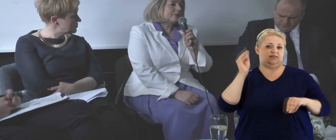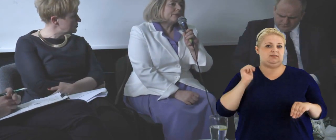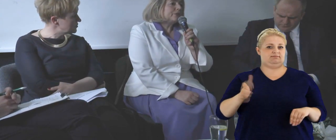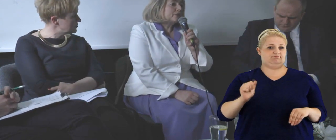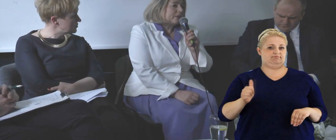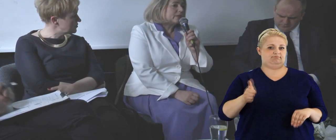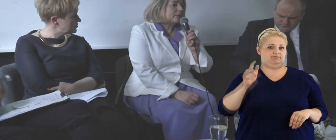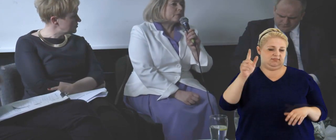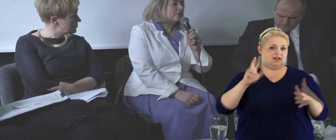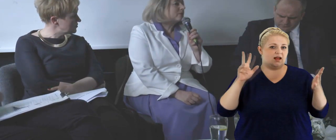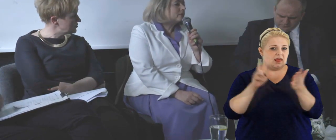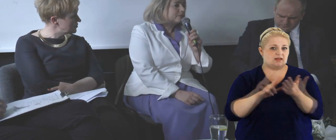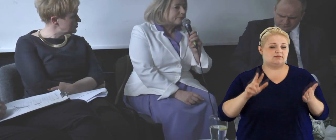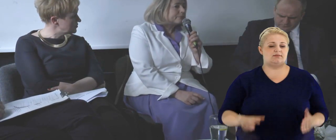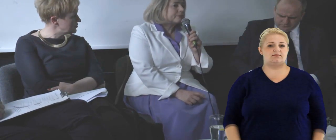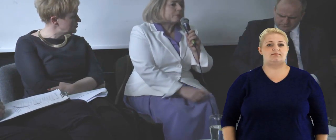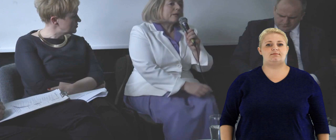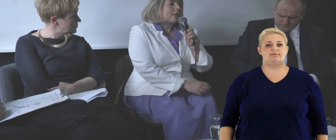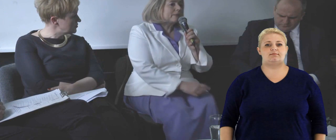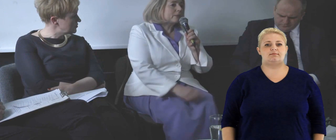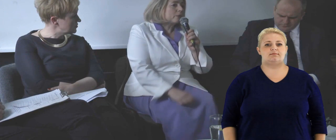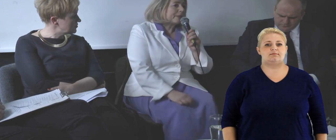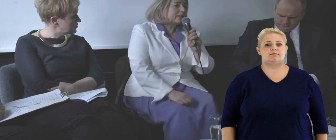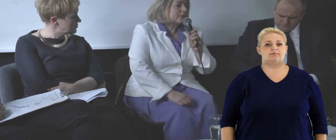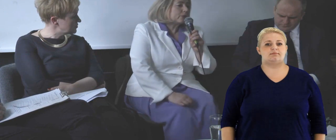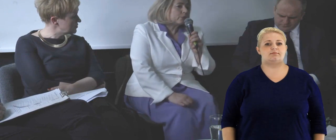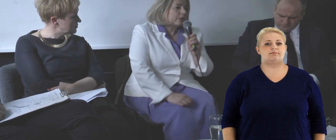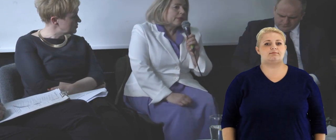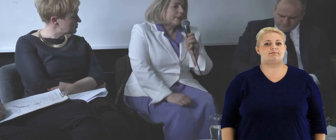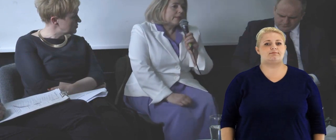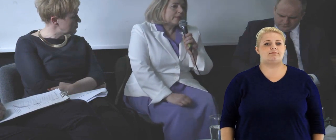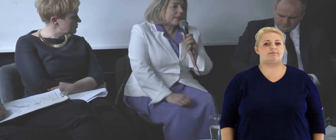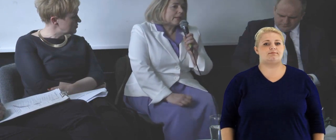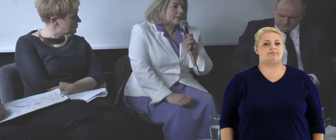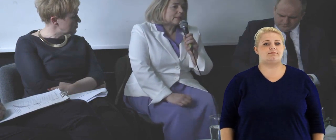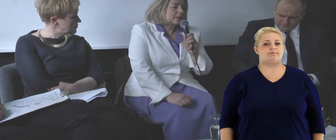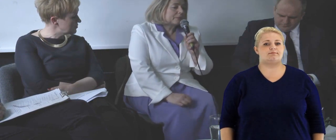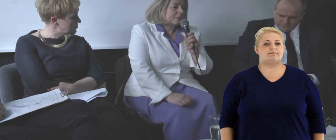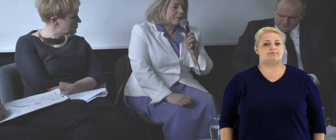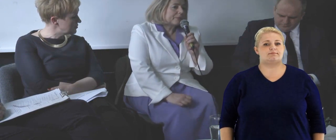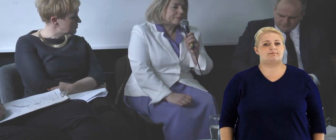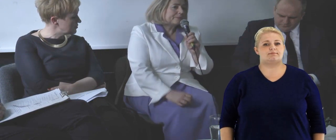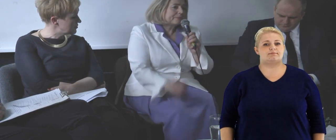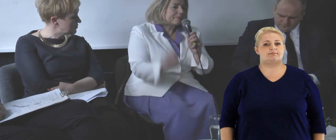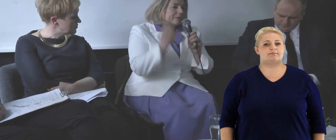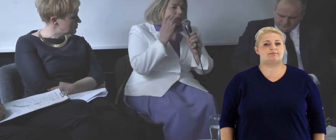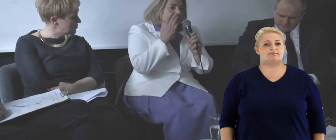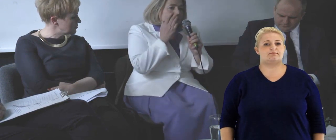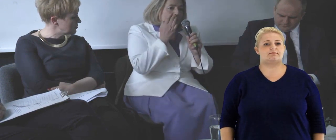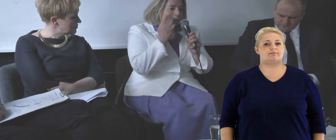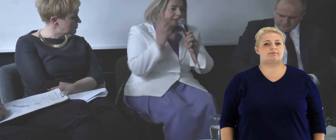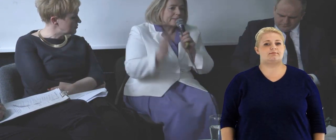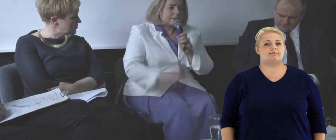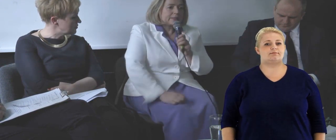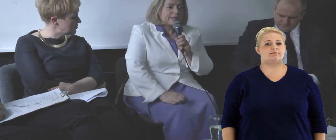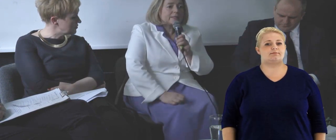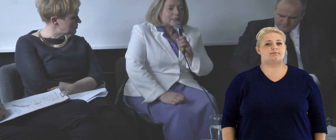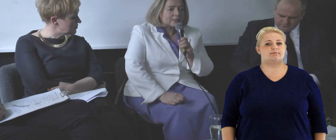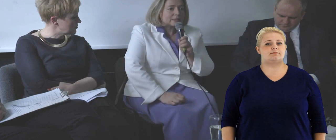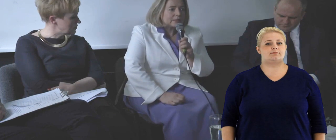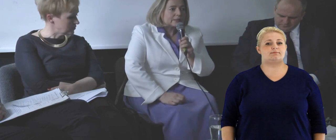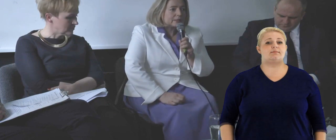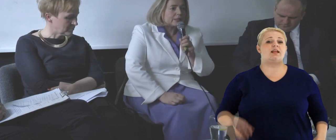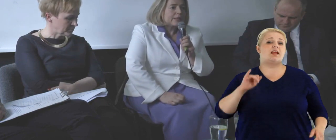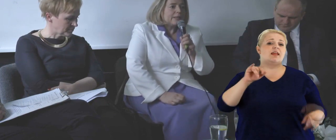i co więcej, no Parlament Europejski, który teraz ma więcej kompetencji